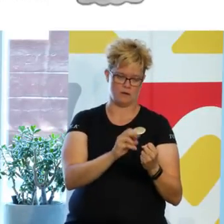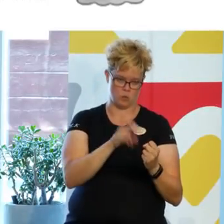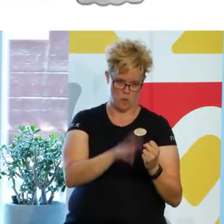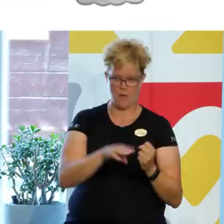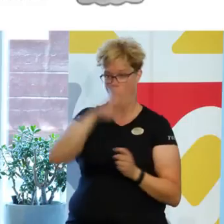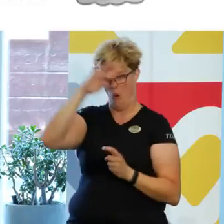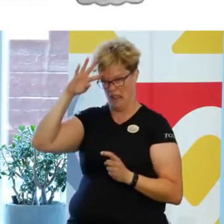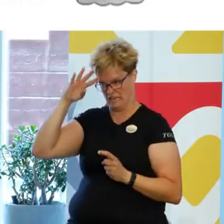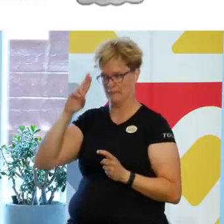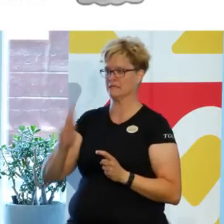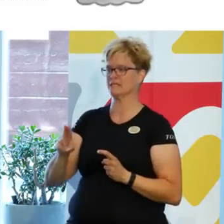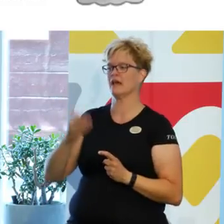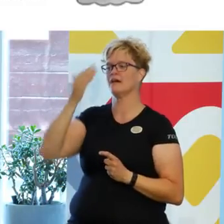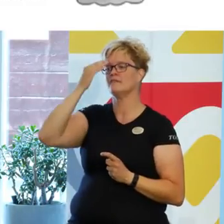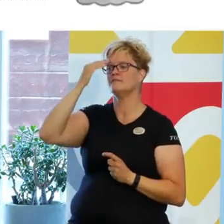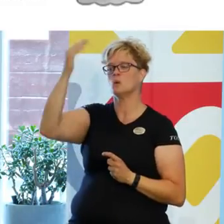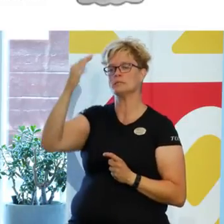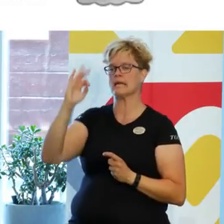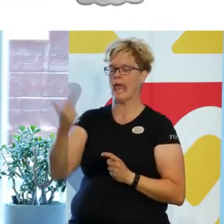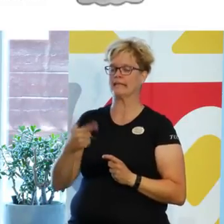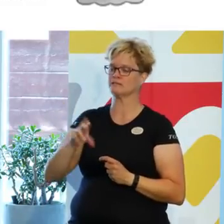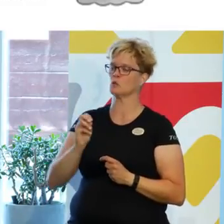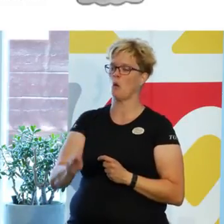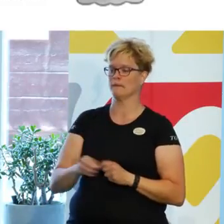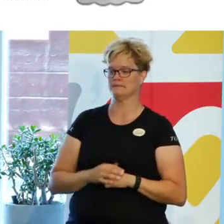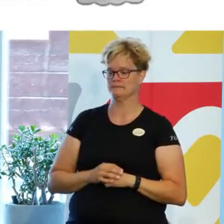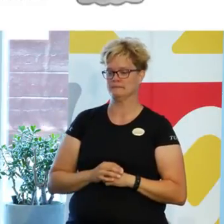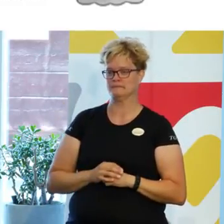det gäller ålder har vi vuxenhetsnormen.